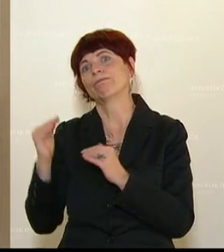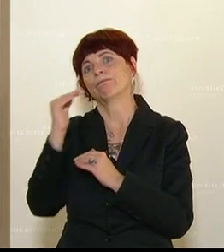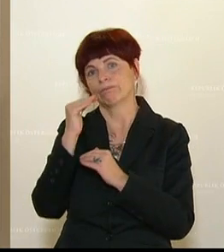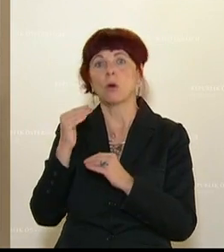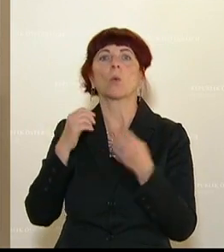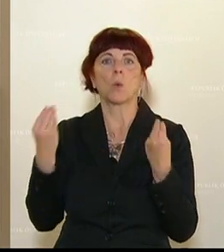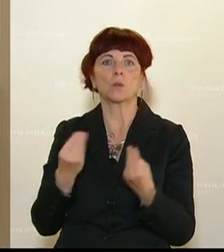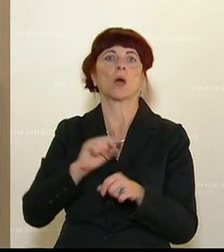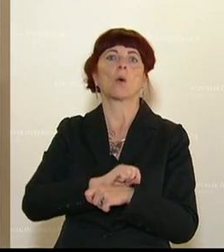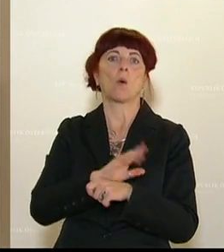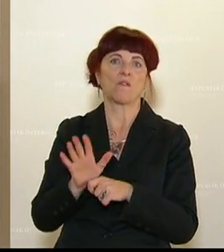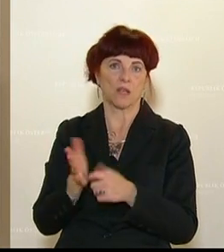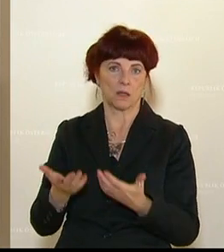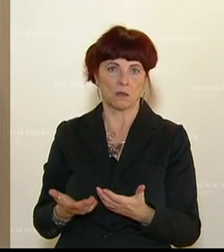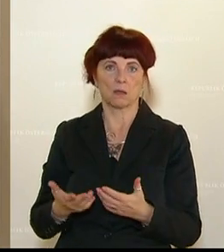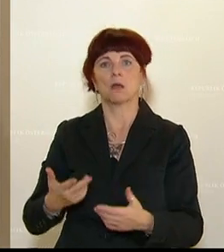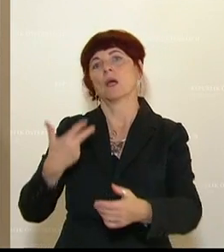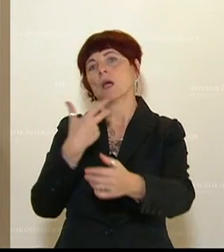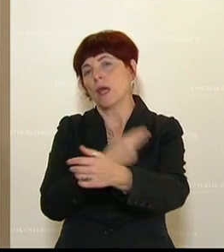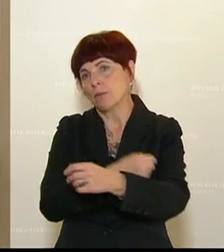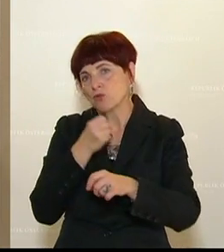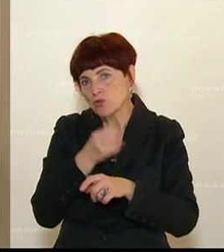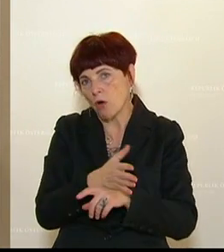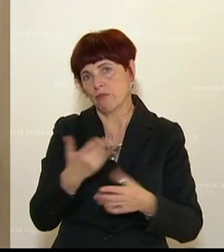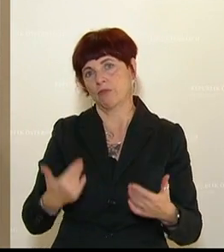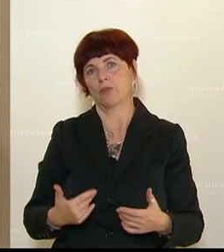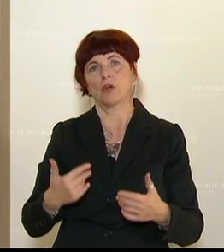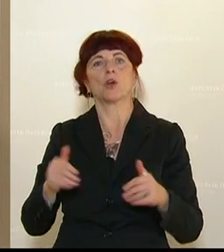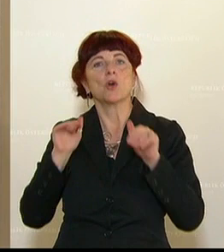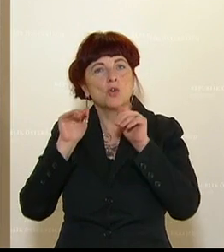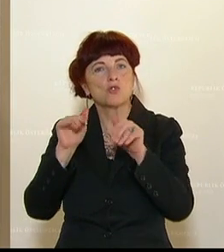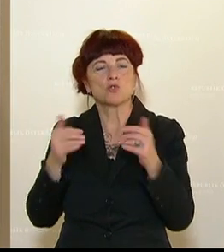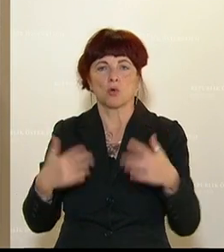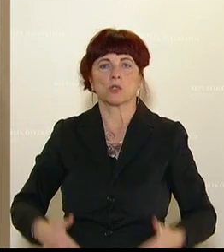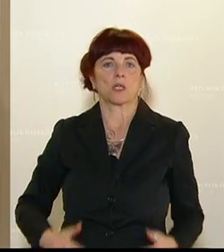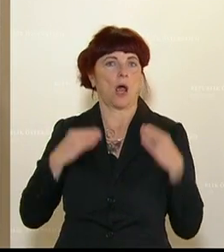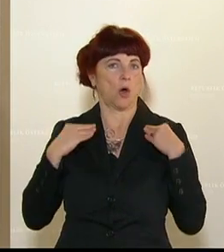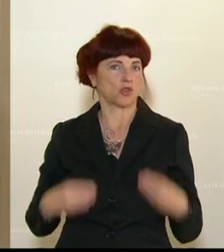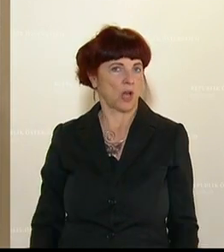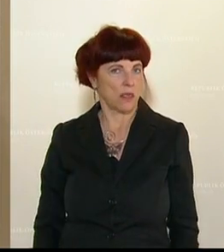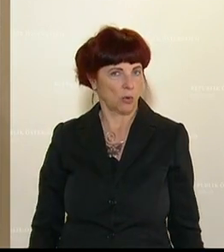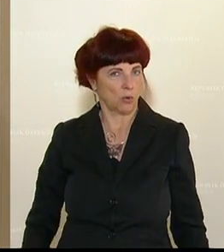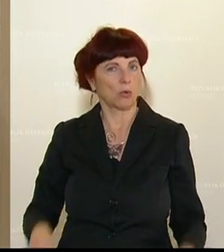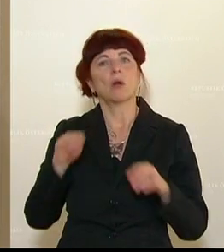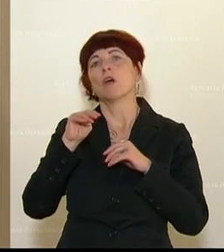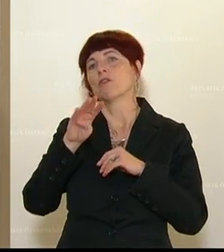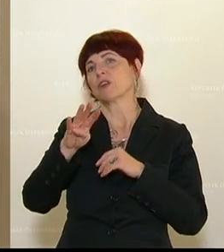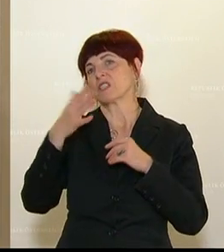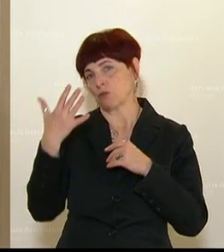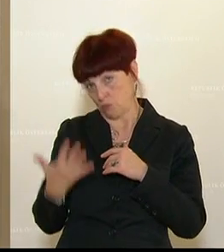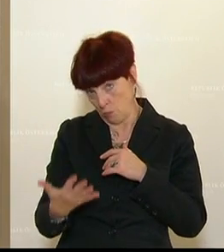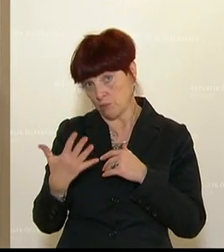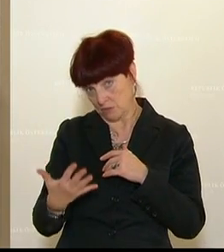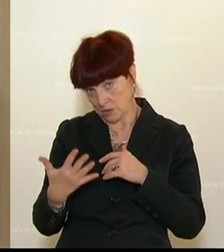schon erwähnt worden, Impfstoffe, Schutzausrüstung, Aufrüstung von 14,50. Dazu gibt es aber durchaus